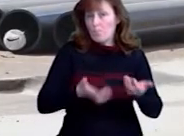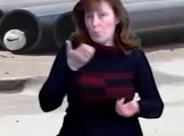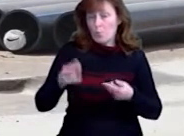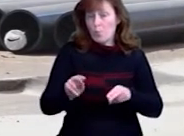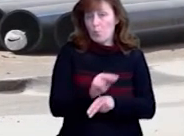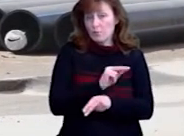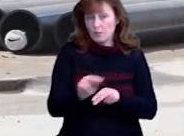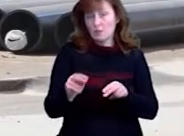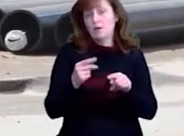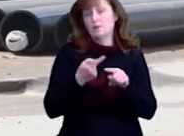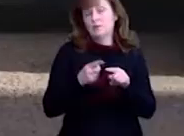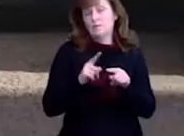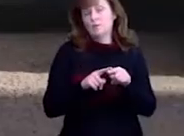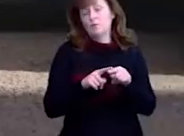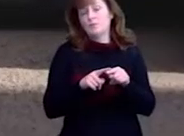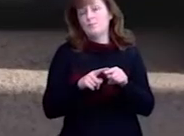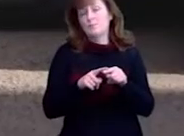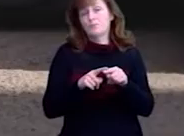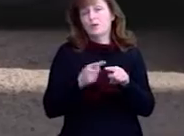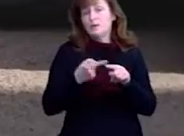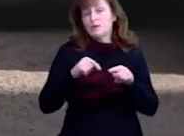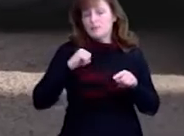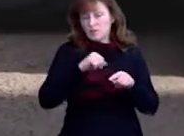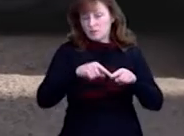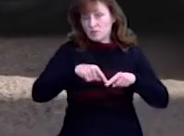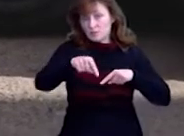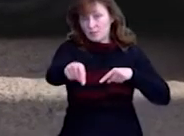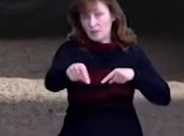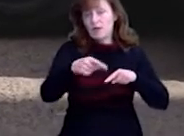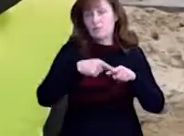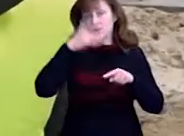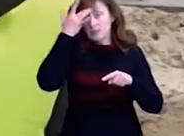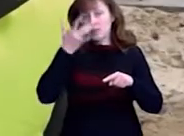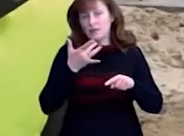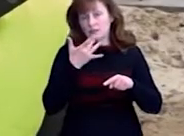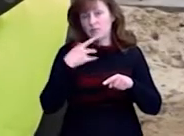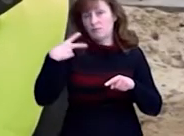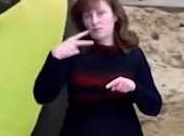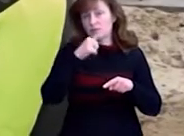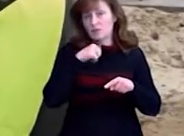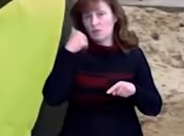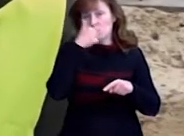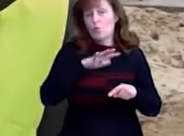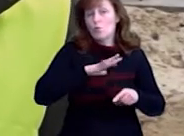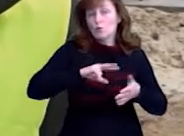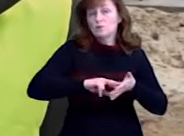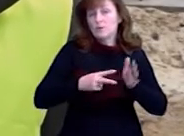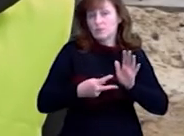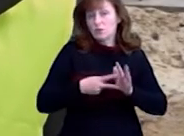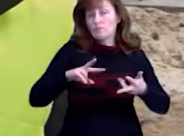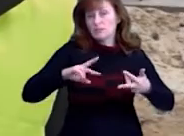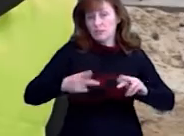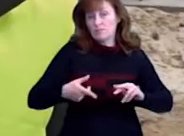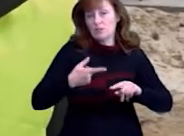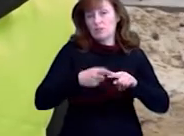за інвестиційною програмою КП Чернігіводоканал на цій же самій ділянці влітку 2020 року було заплановано заміну